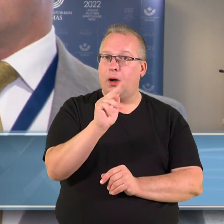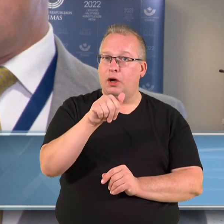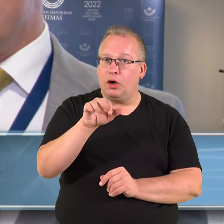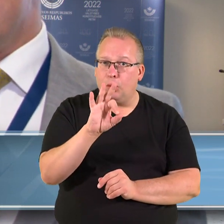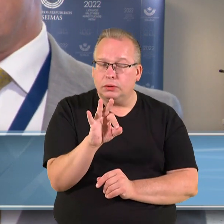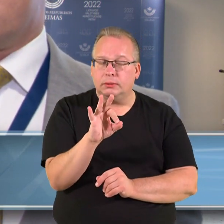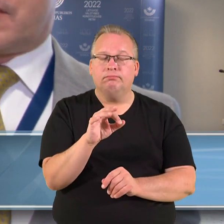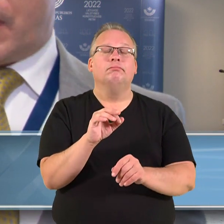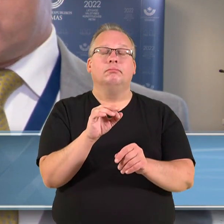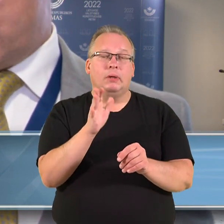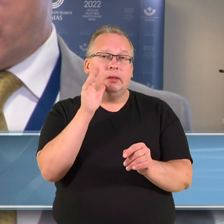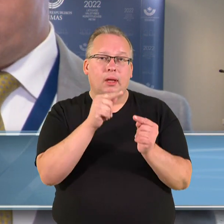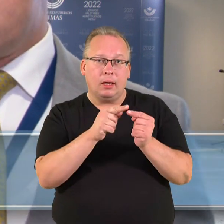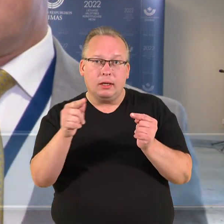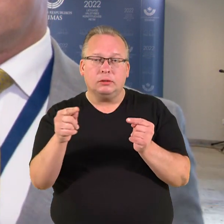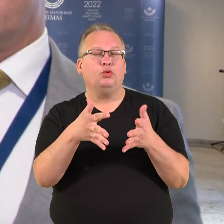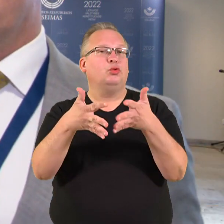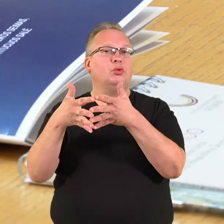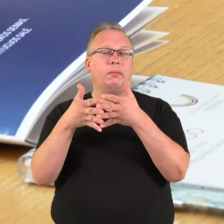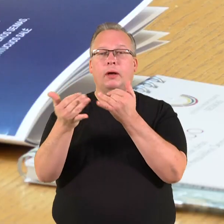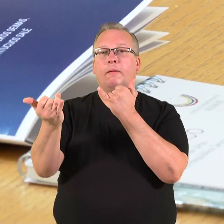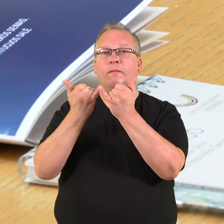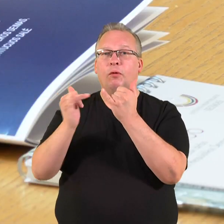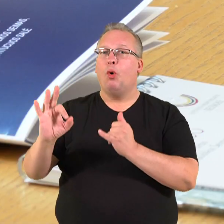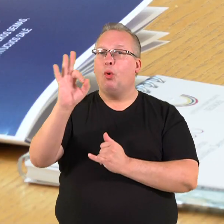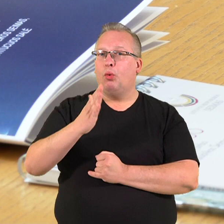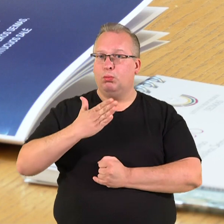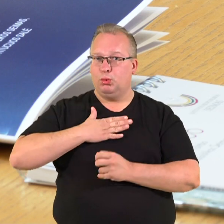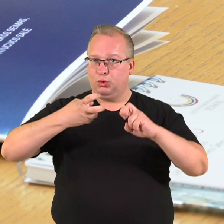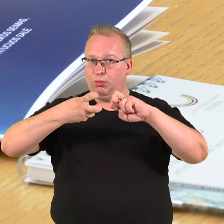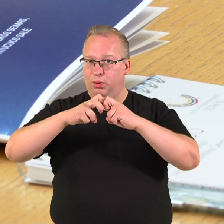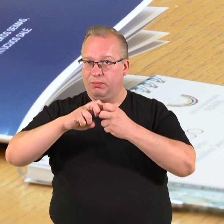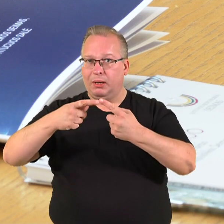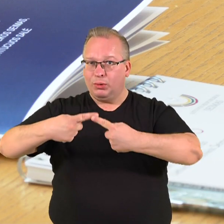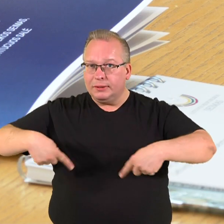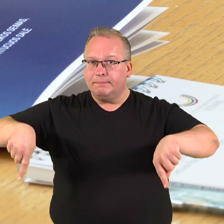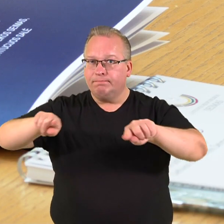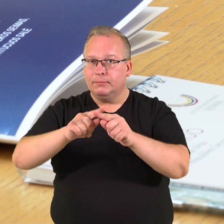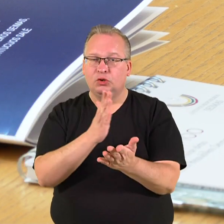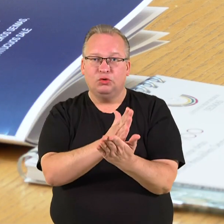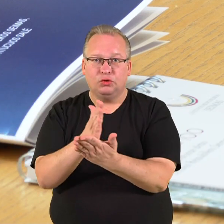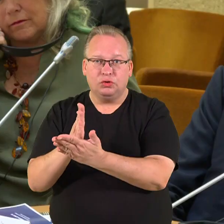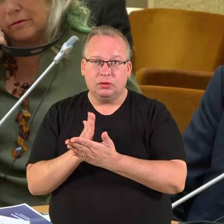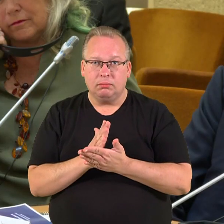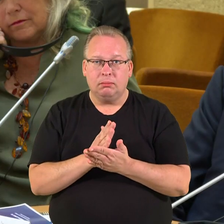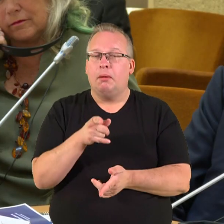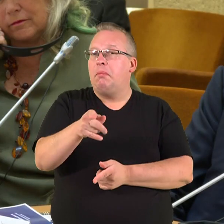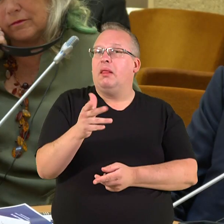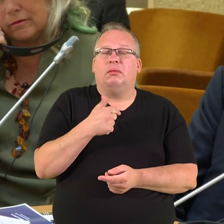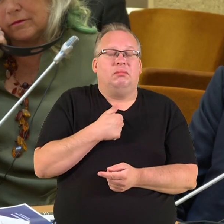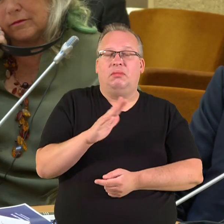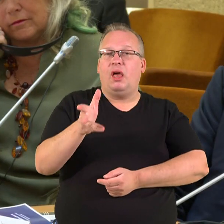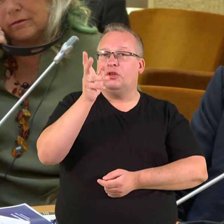su amerikiečiais apie svarbiausias problemas regione. Bet, aišku, šis laikas, na, nėra šiaip savo. Mes